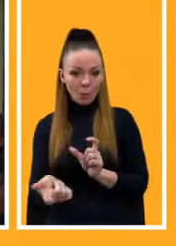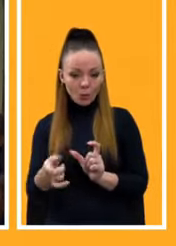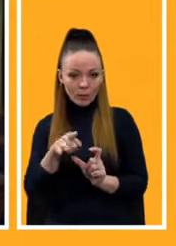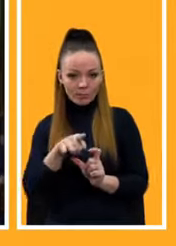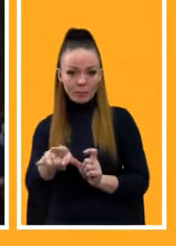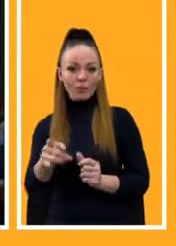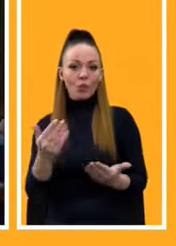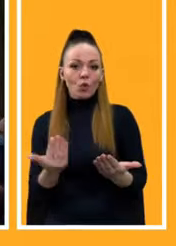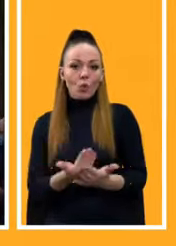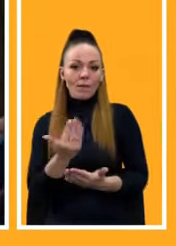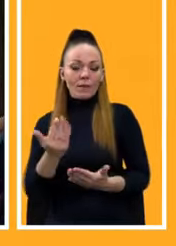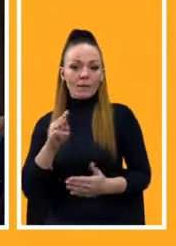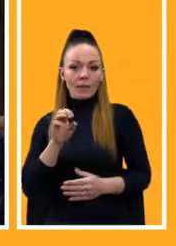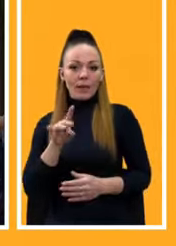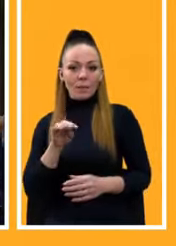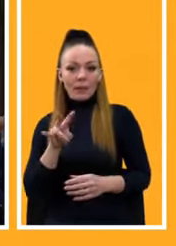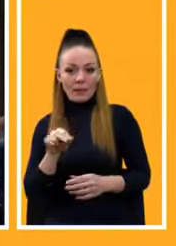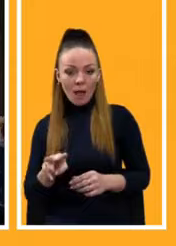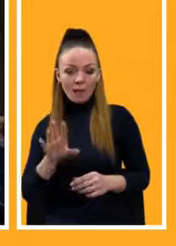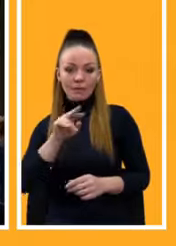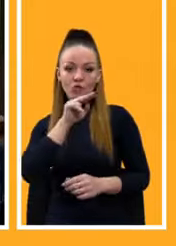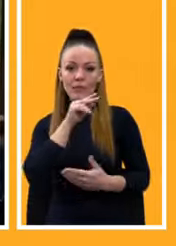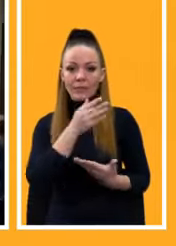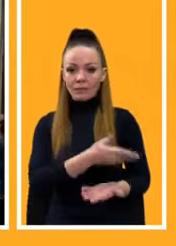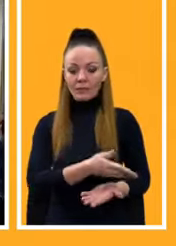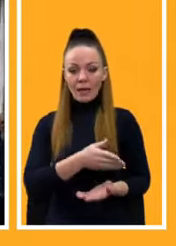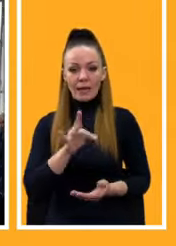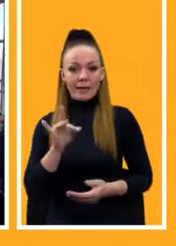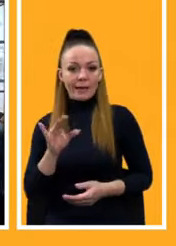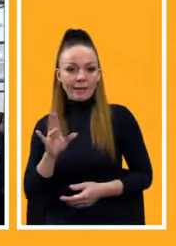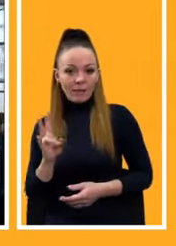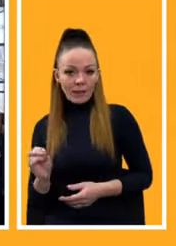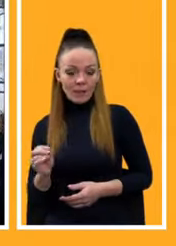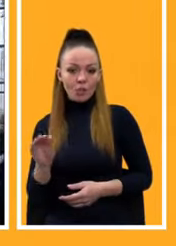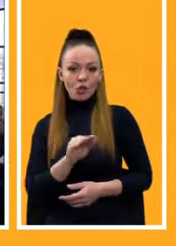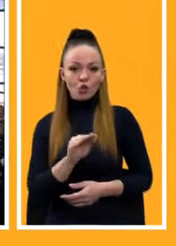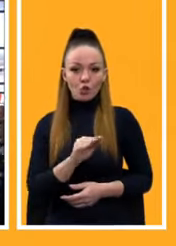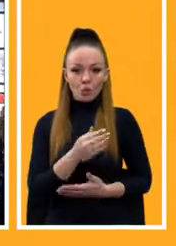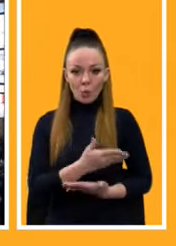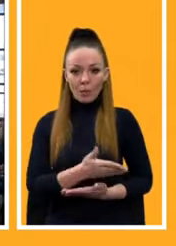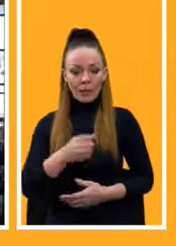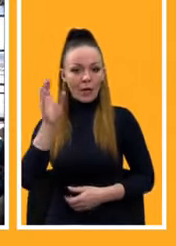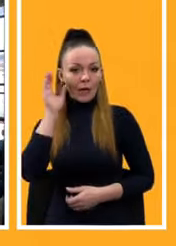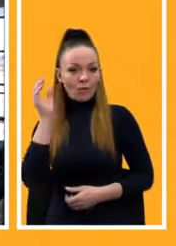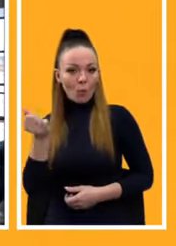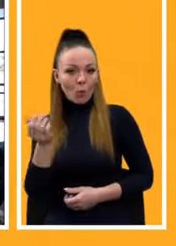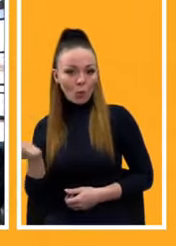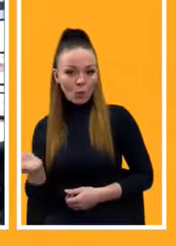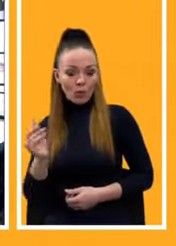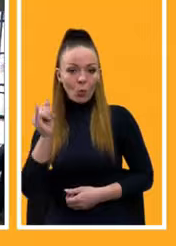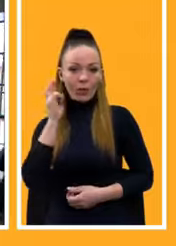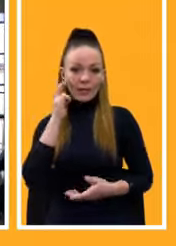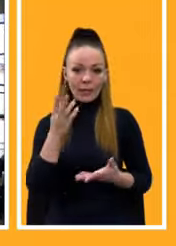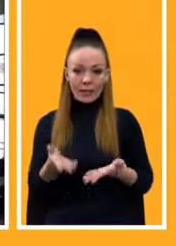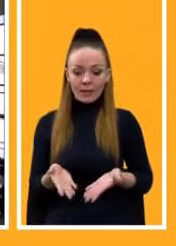нові термінали в Чернівцях, в Рівному, в Житомирі, в Кривому Розі, у Києві,